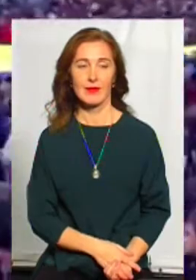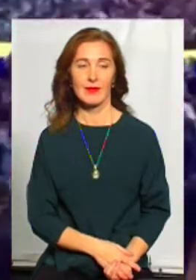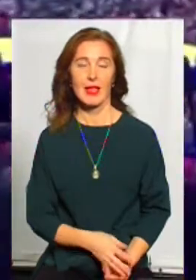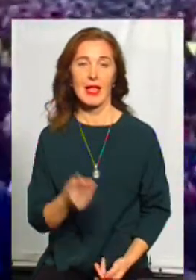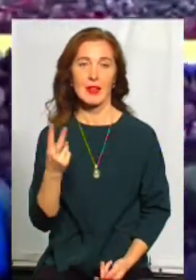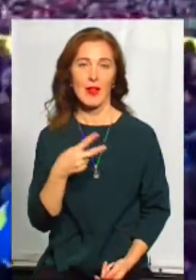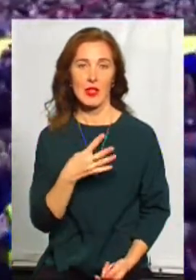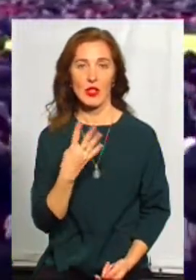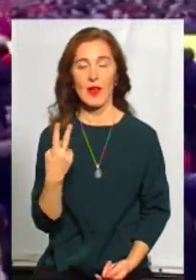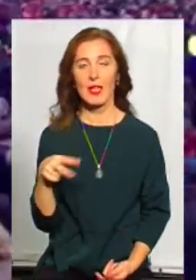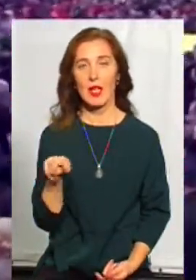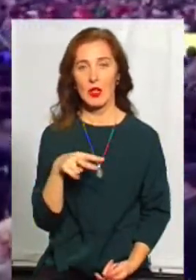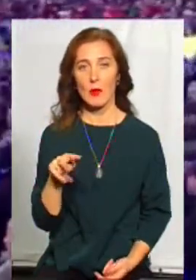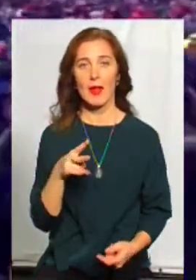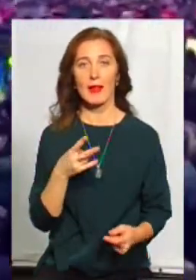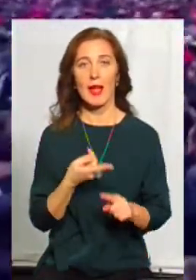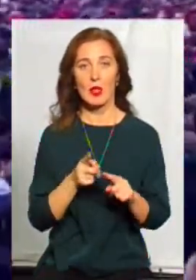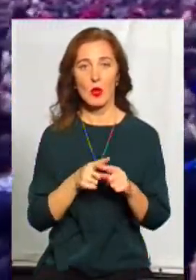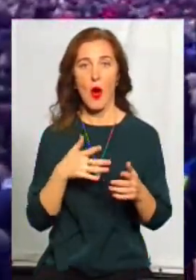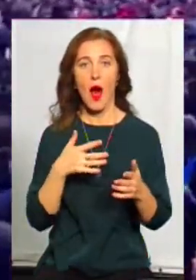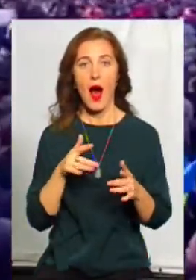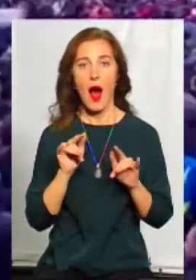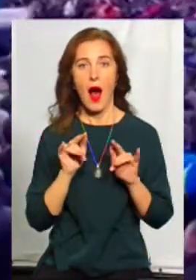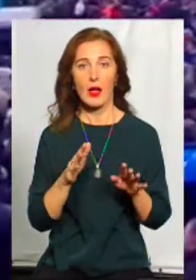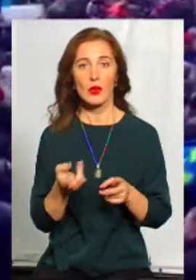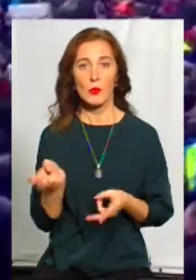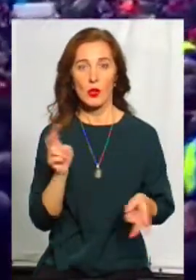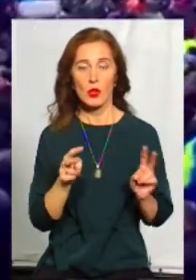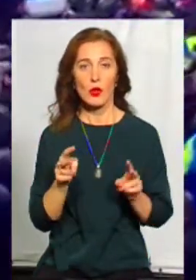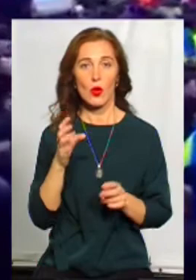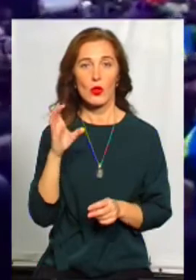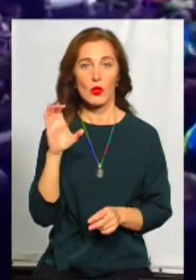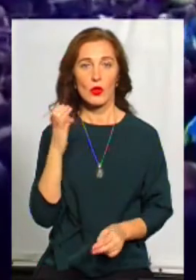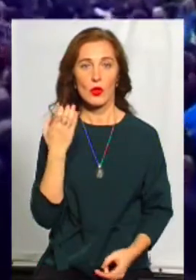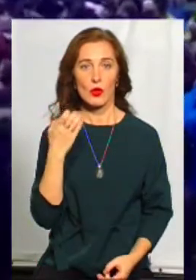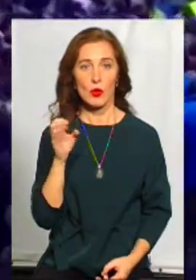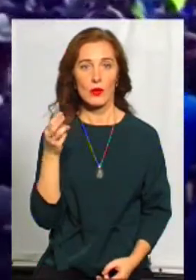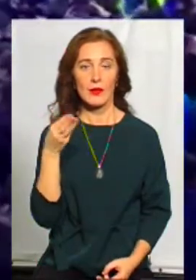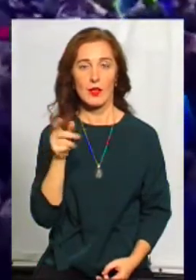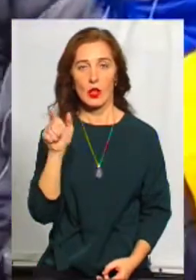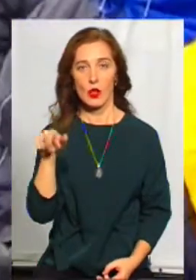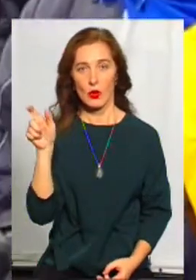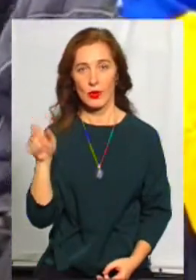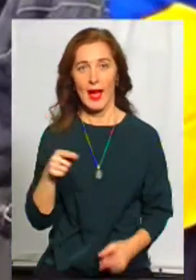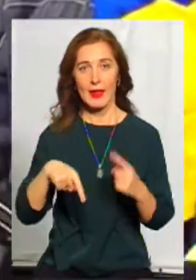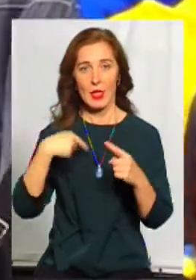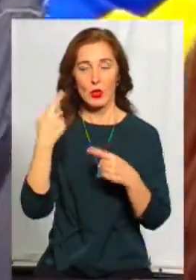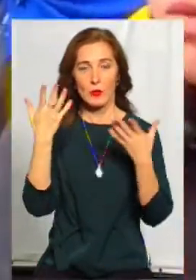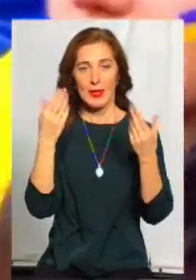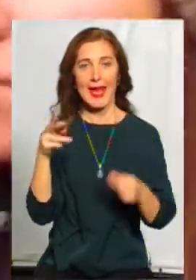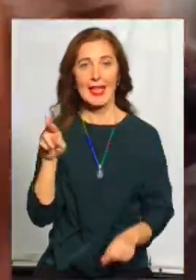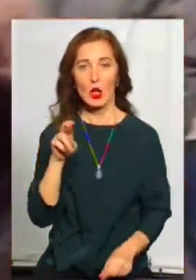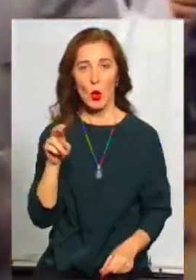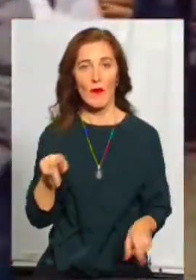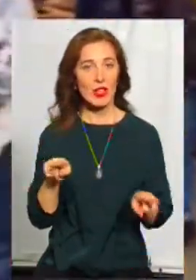24 листопада на акцію вийшло вже близько 100 тисяч людей. 28-го студенти оголосили загальний страйк. Наступного дня Янукович